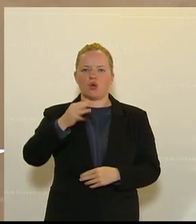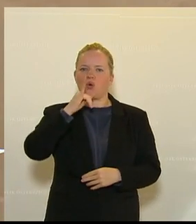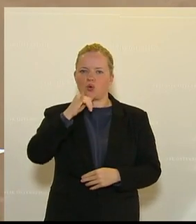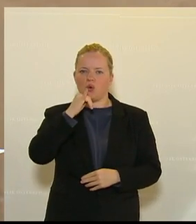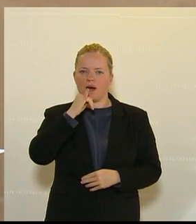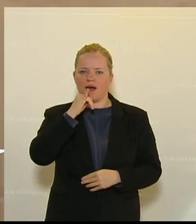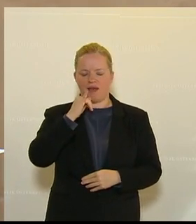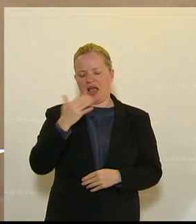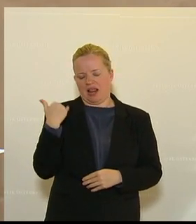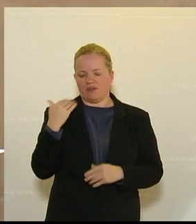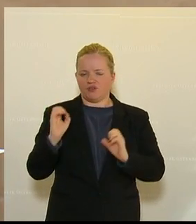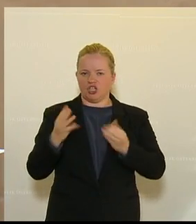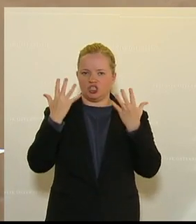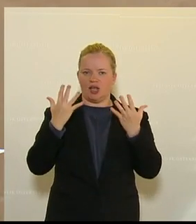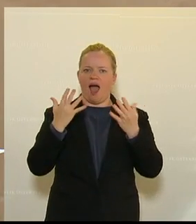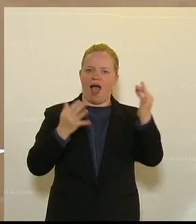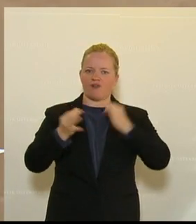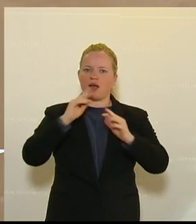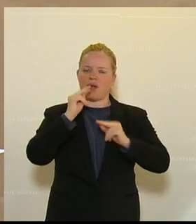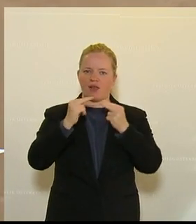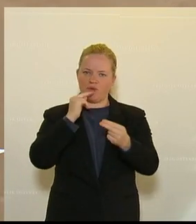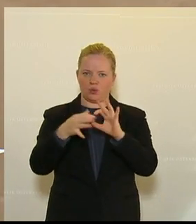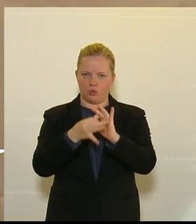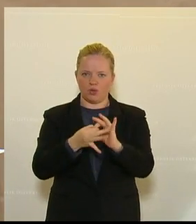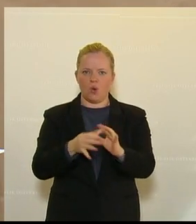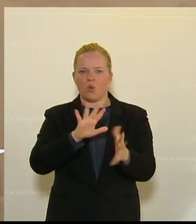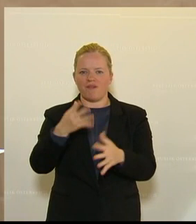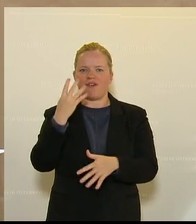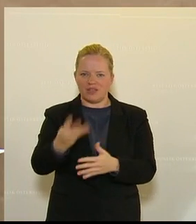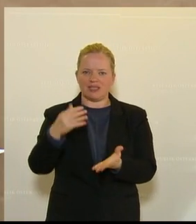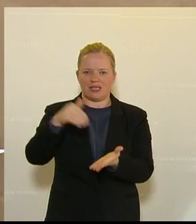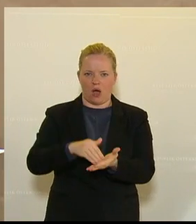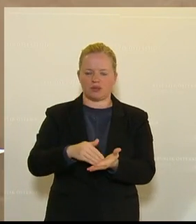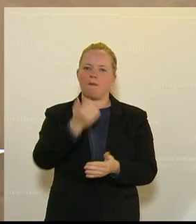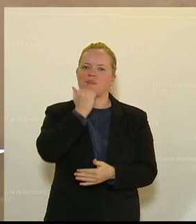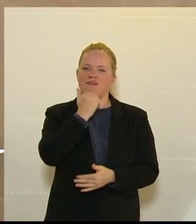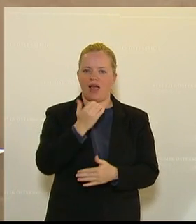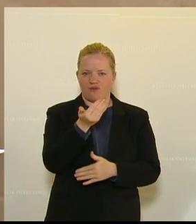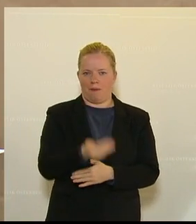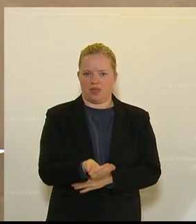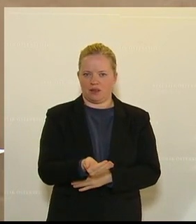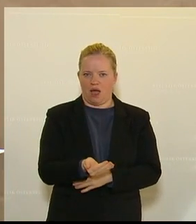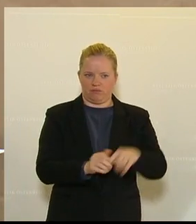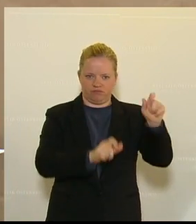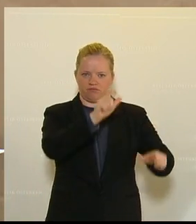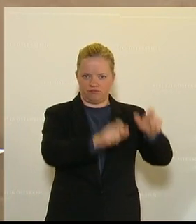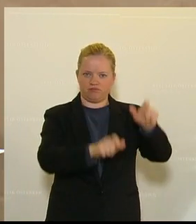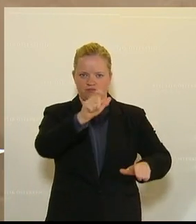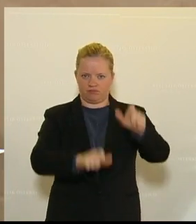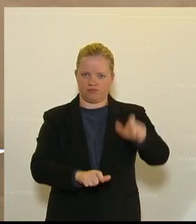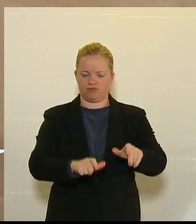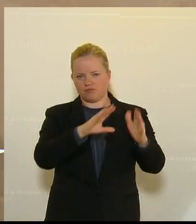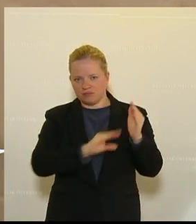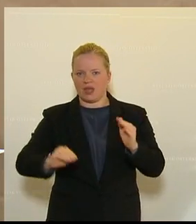Relativ frisch. Diese Anfragebeantwortung. Von den ungefähr 40.000 Privatvermietern sind